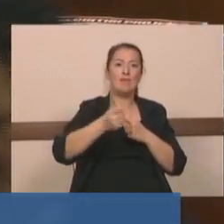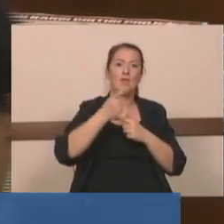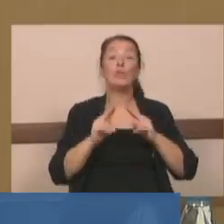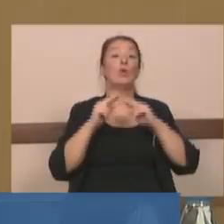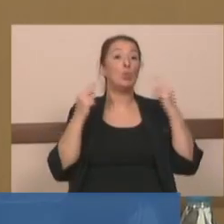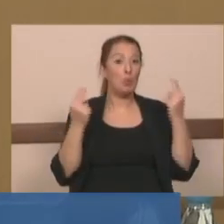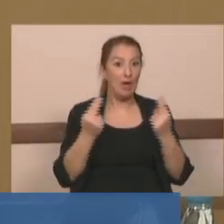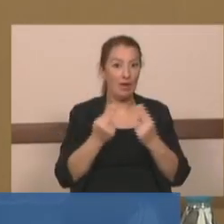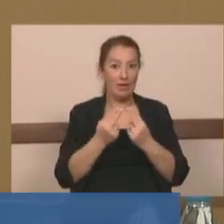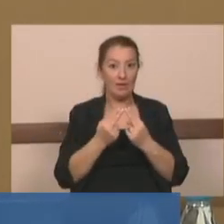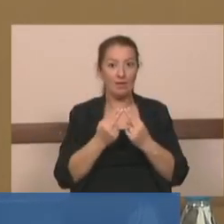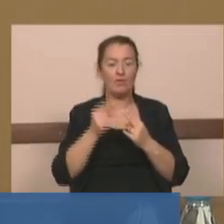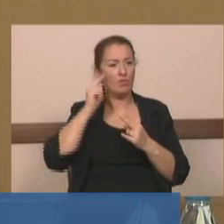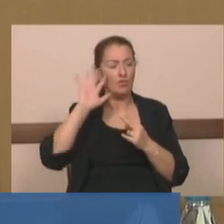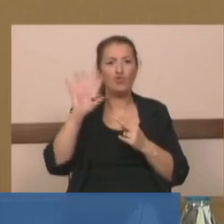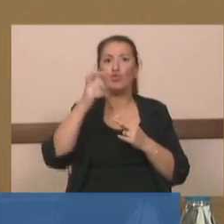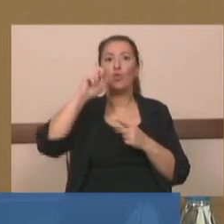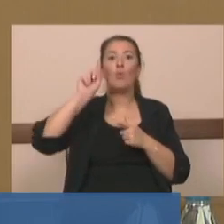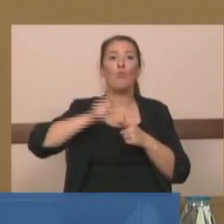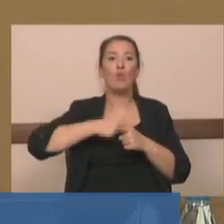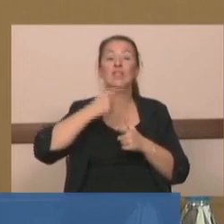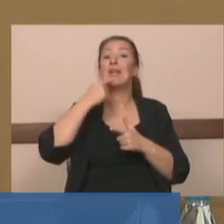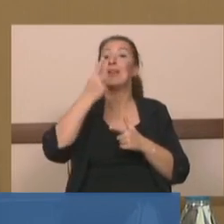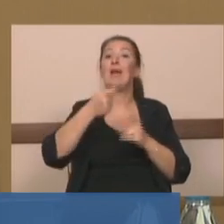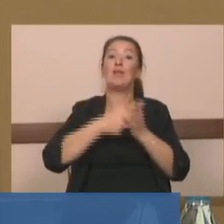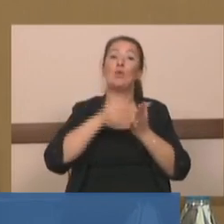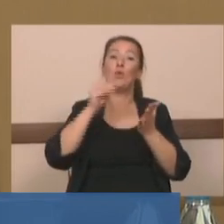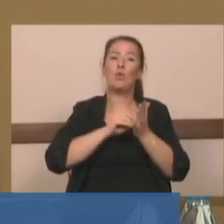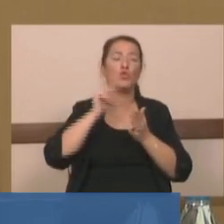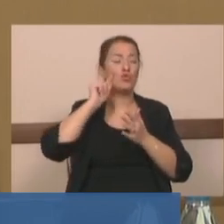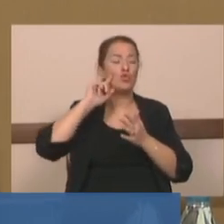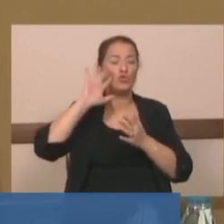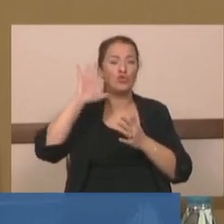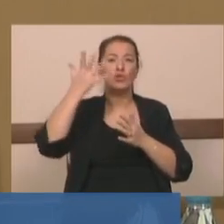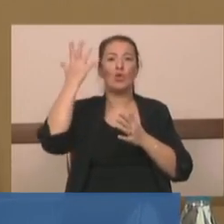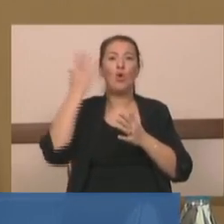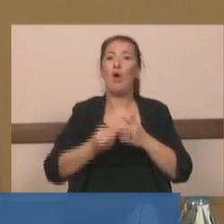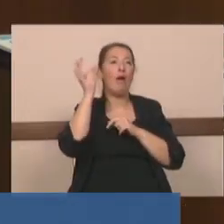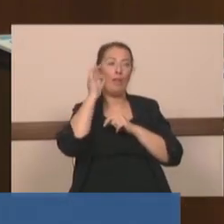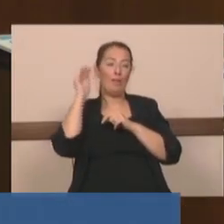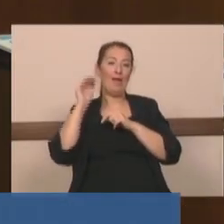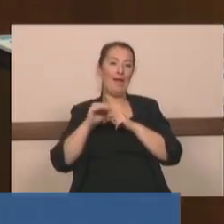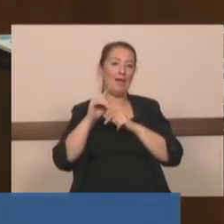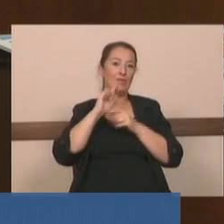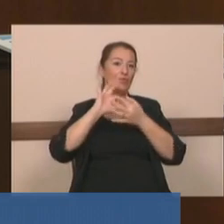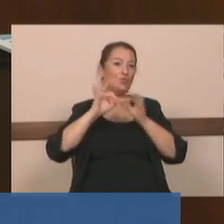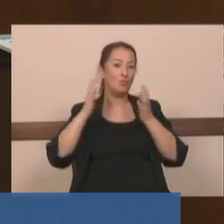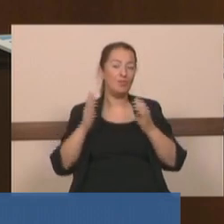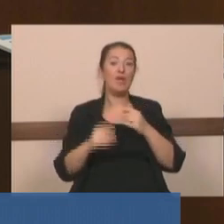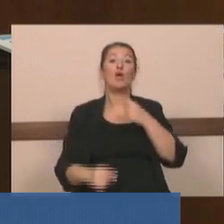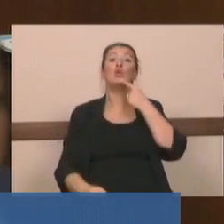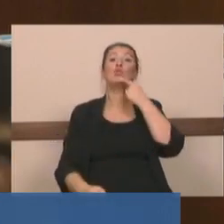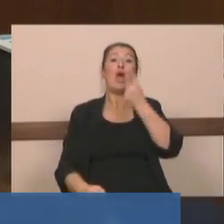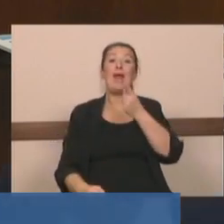startı verilmiş. Çılgın proje diye tarif edilen şeylerin aslında çılgın olan rakamlarıdır. Söyleyene